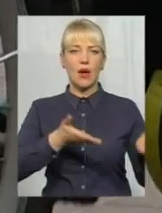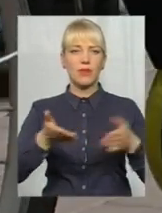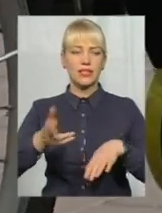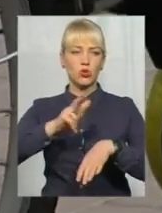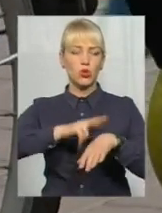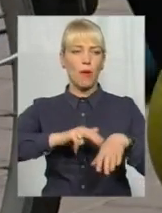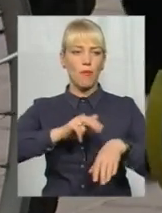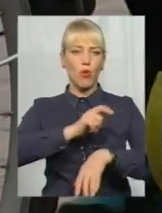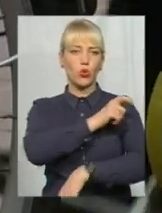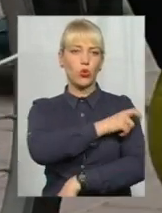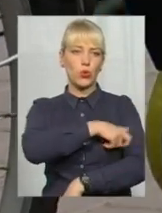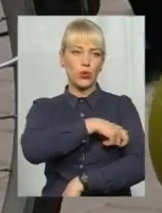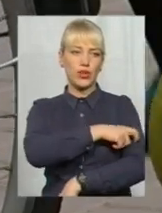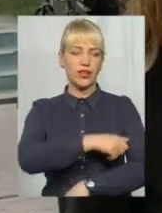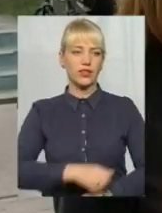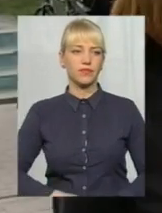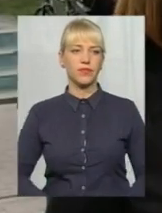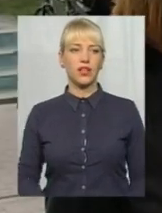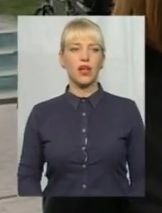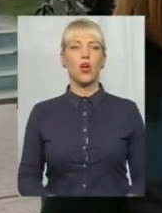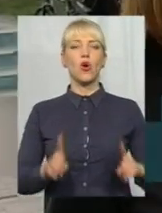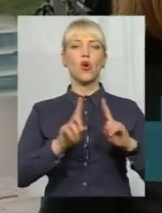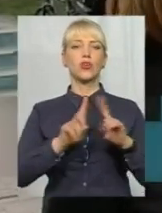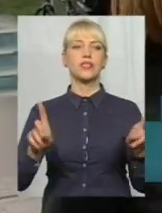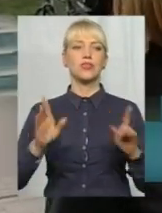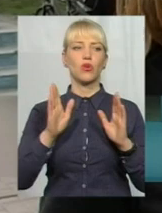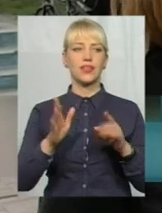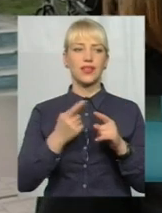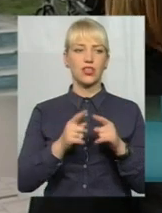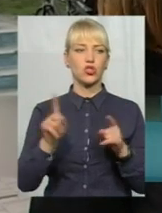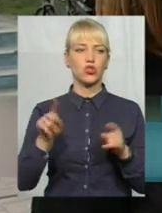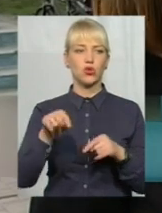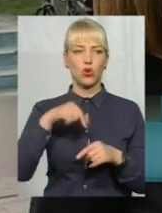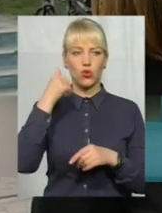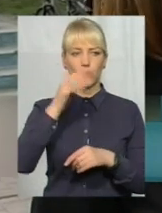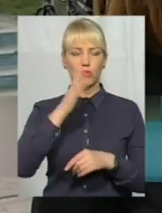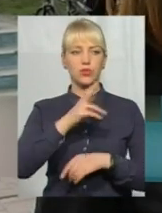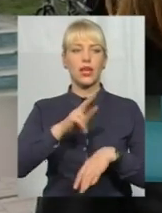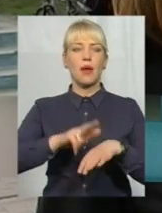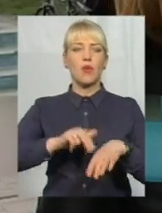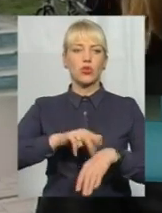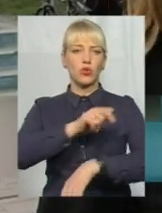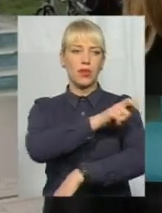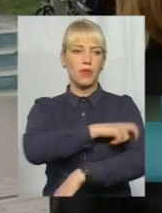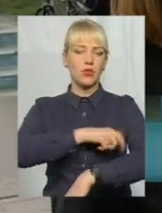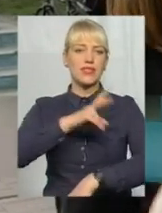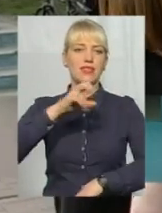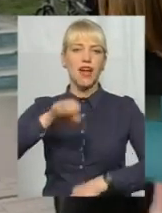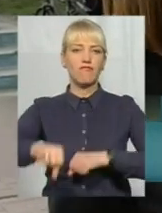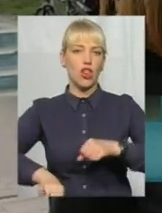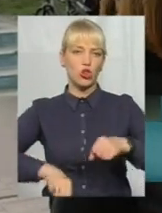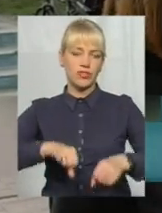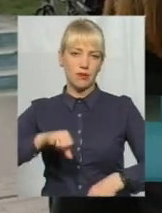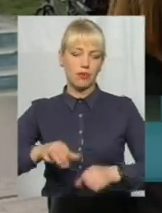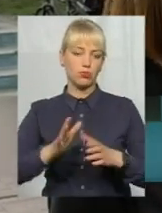співорганізаторка заїзду Юлія Мазур. Роззинкою буде те, що цього року в нас буде патрульна поліція на велосипедах, буде